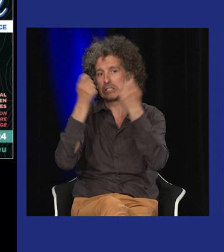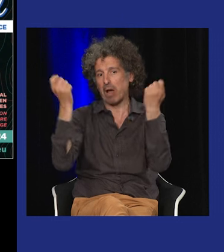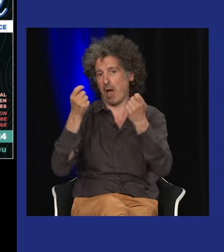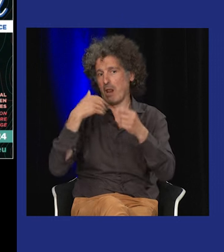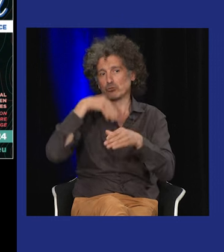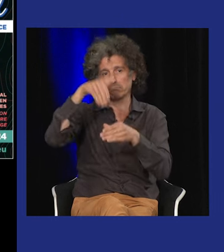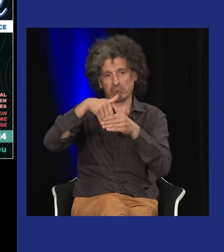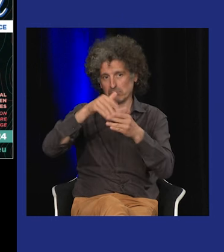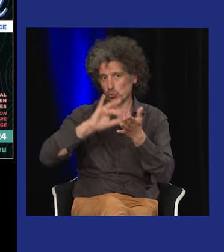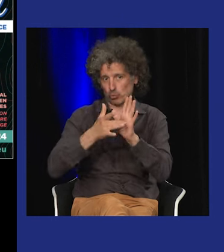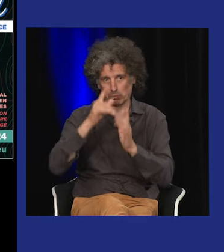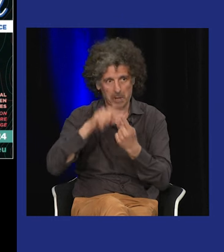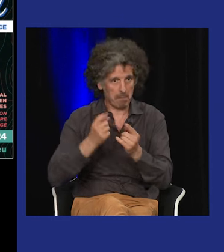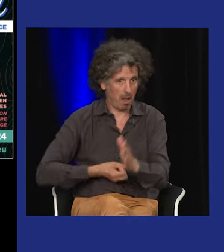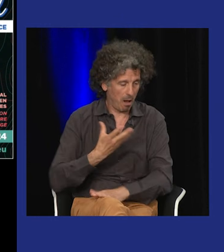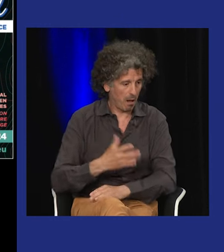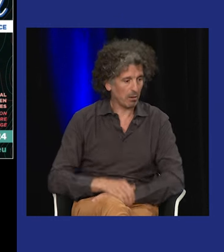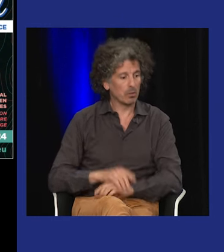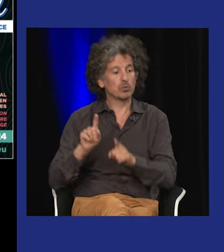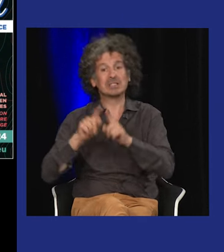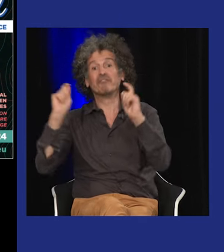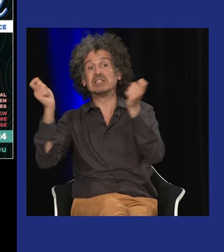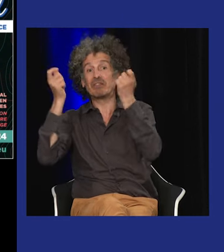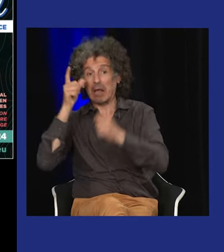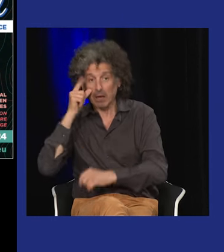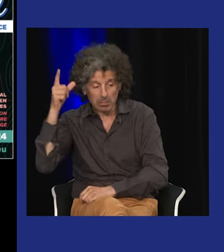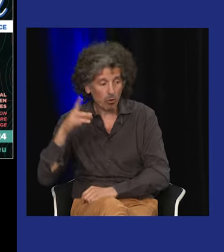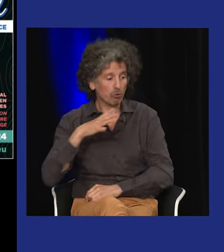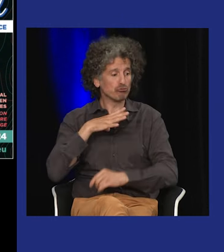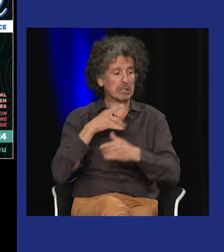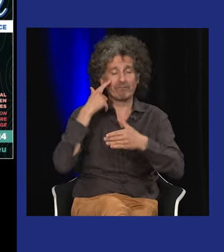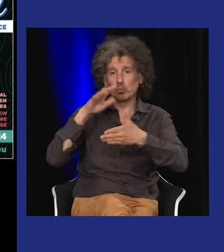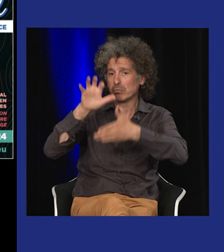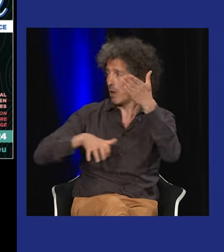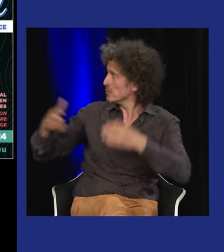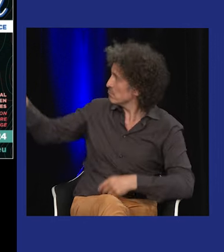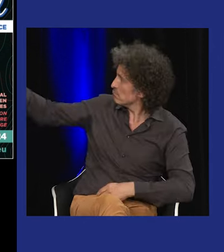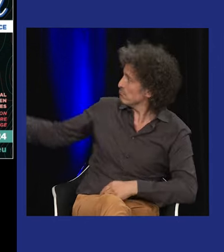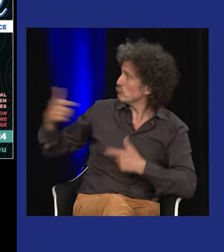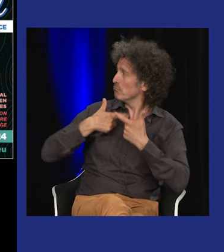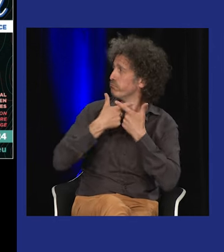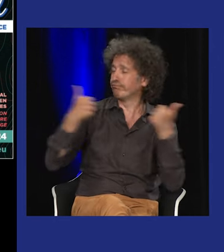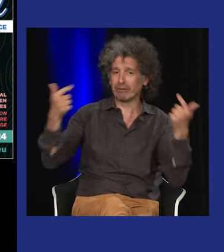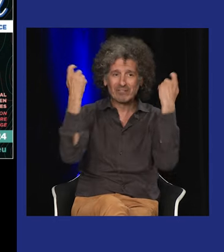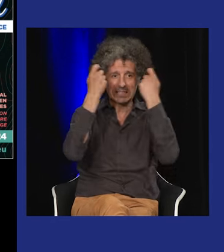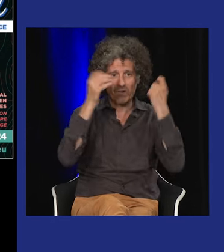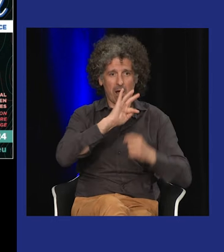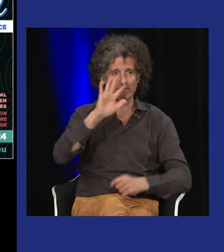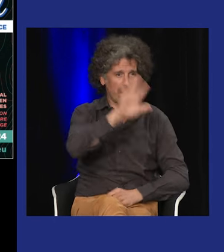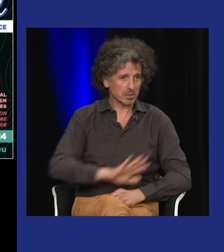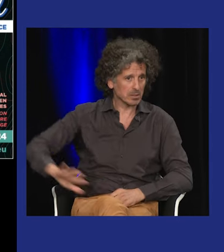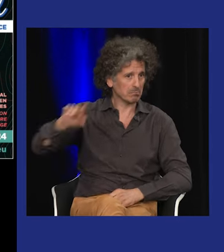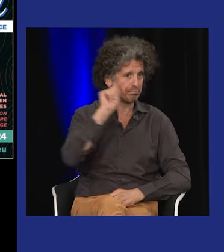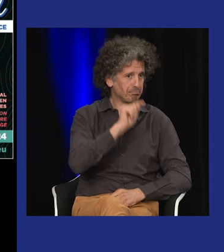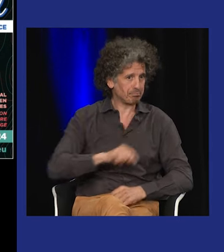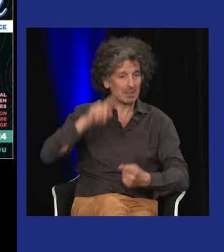où on parle beaucoup plus de festivals, d'art, le festival Clin d'œil. Vous voyez un petit peu les différents